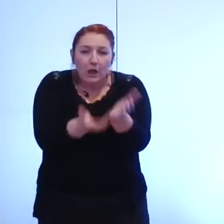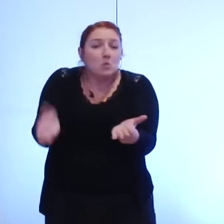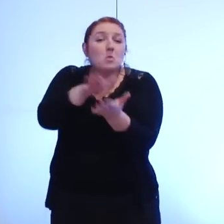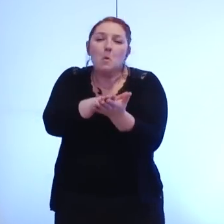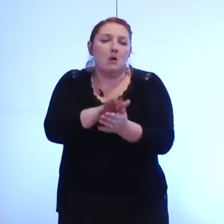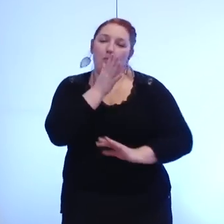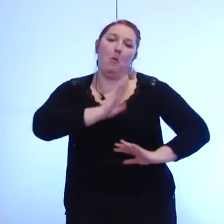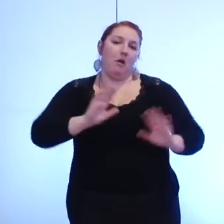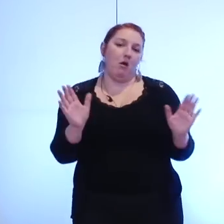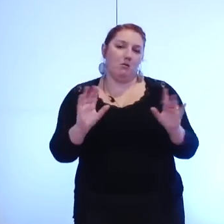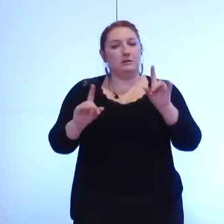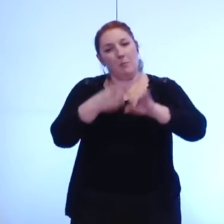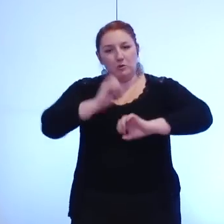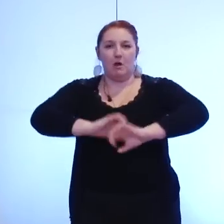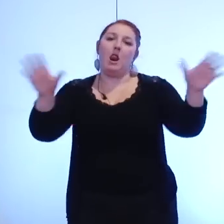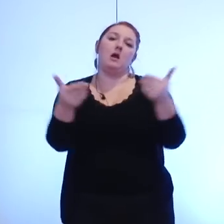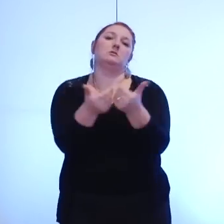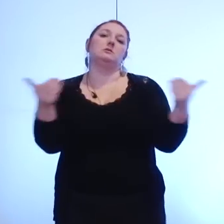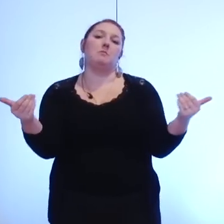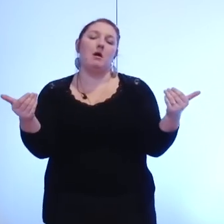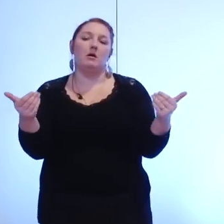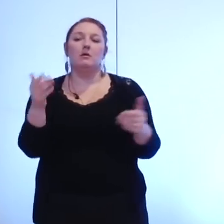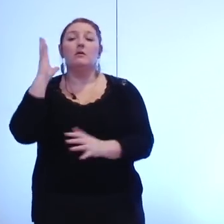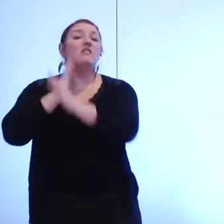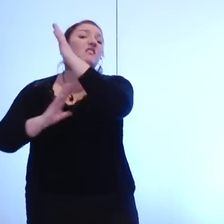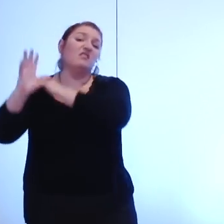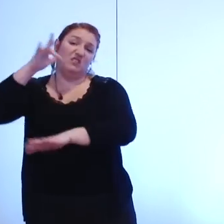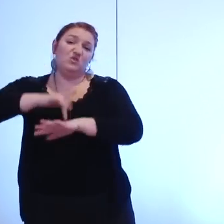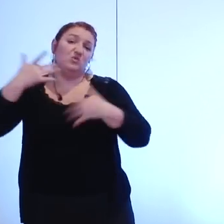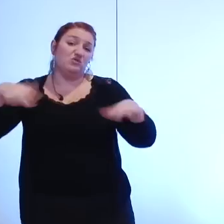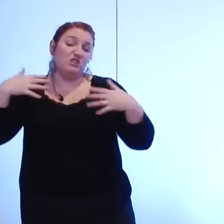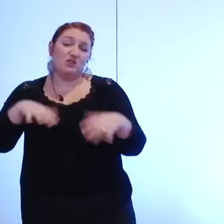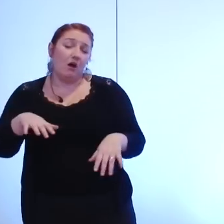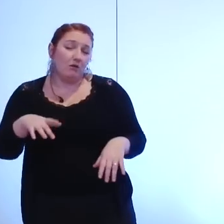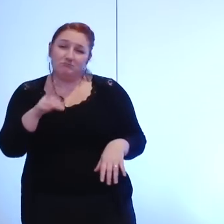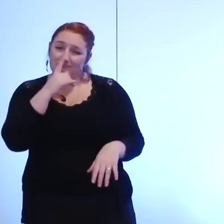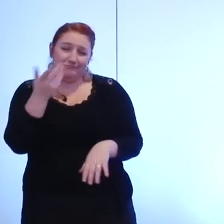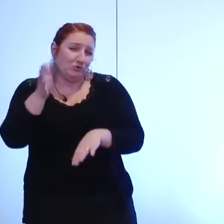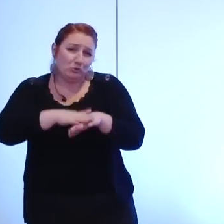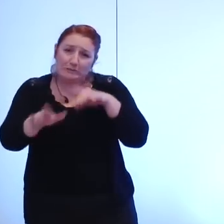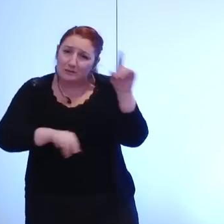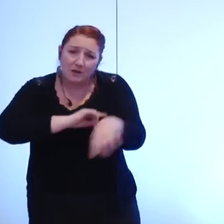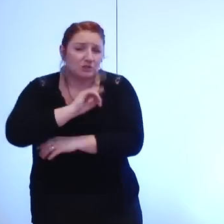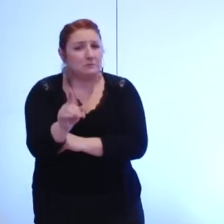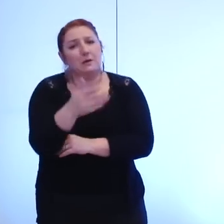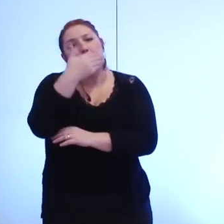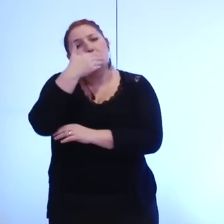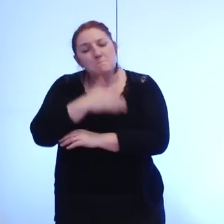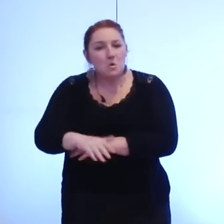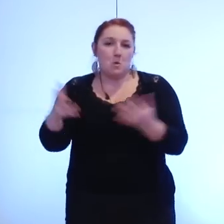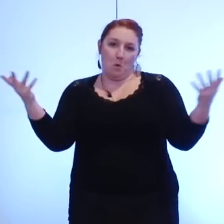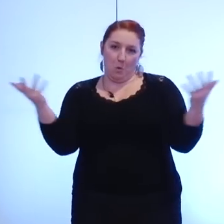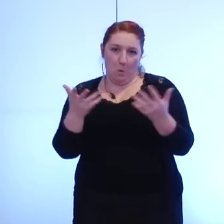'histoire nous a montré que par le passé c'était sans doute pas la bonne fenêtre d'entrée nous avons préféré